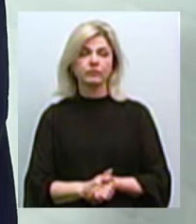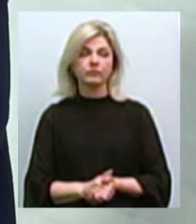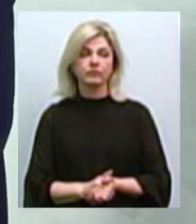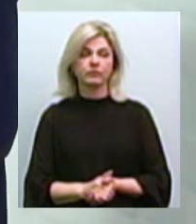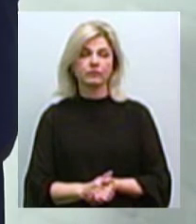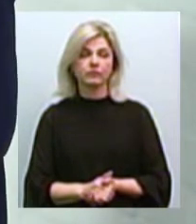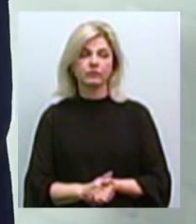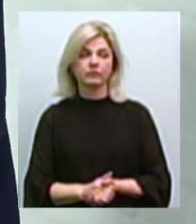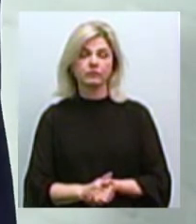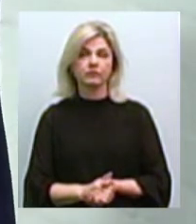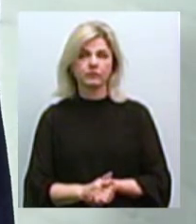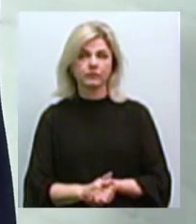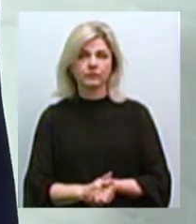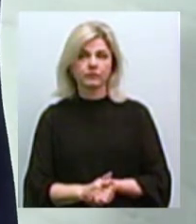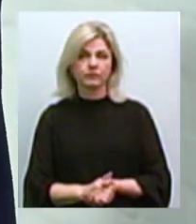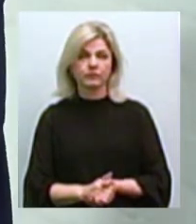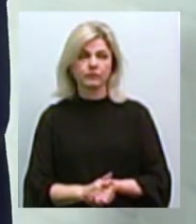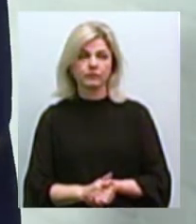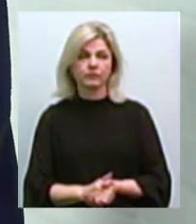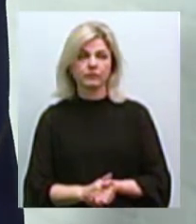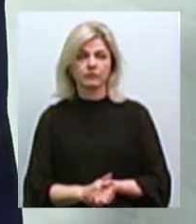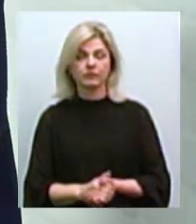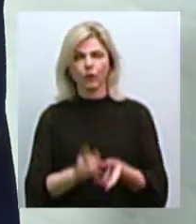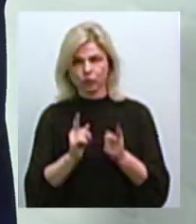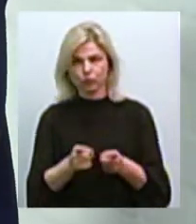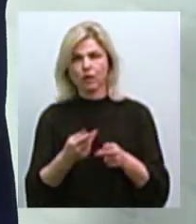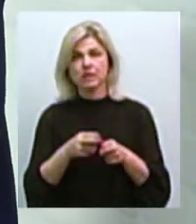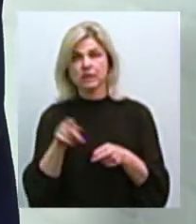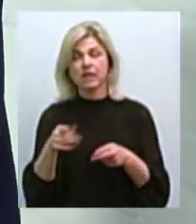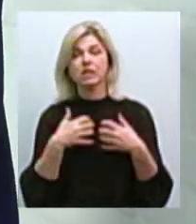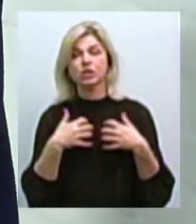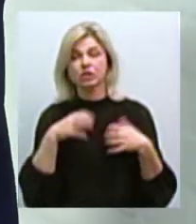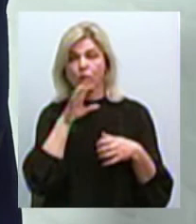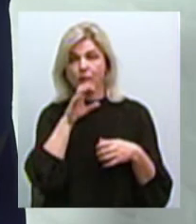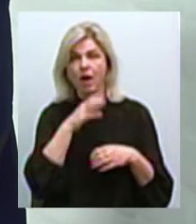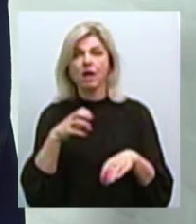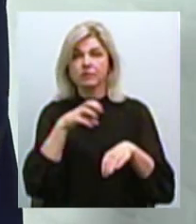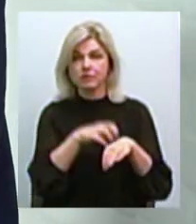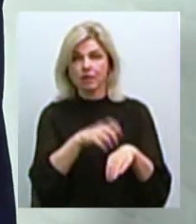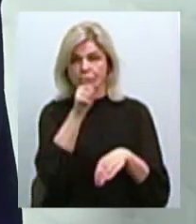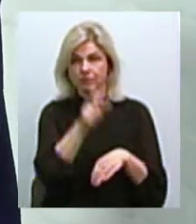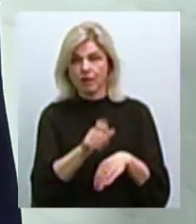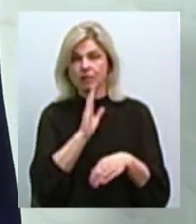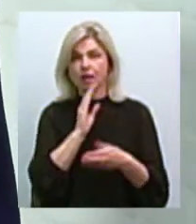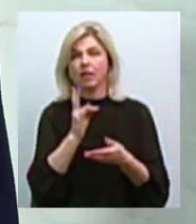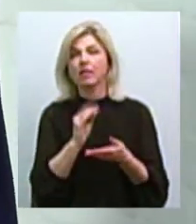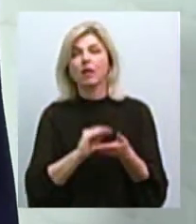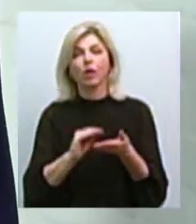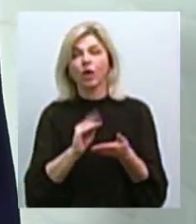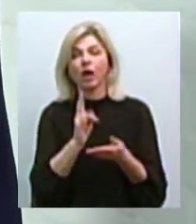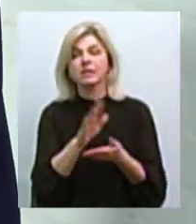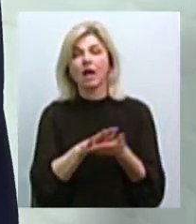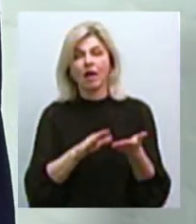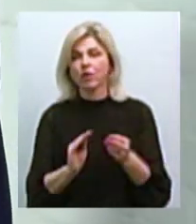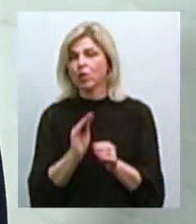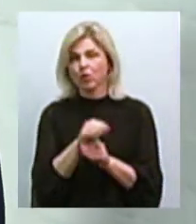завдала певних укусів позивачу, на жаль, до позову не було додано. І